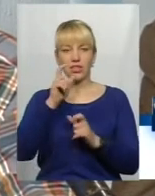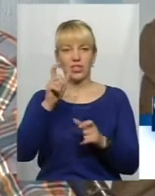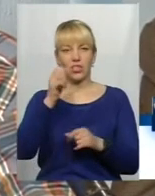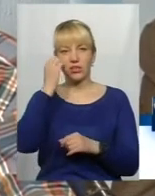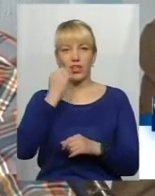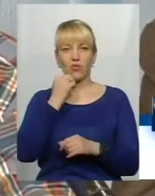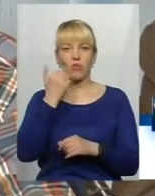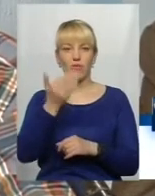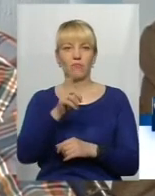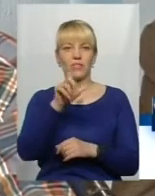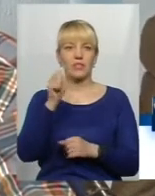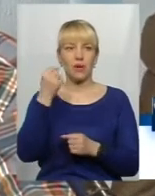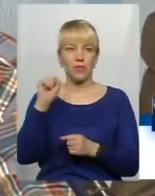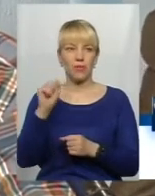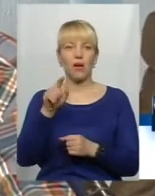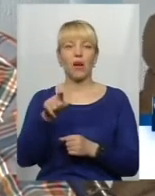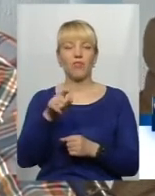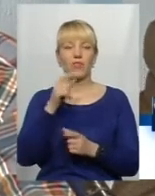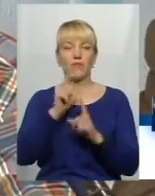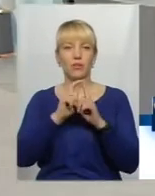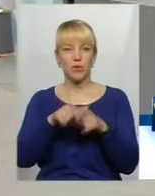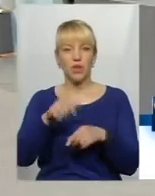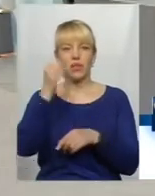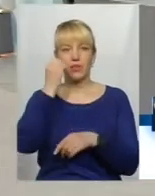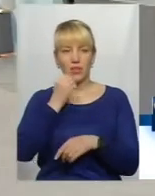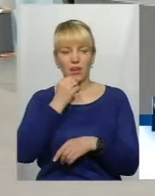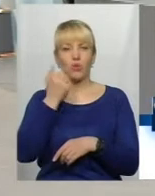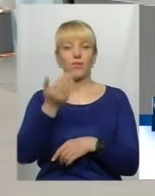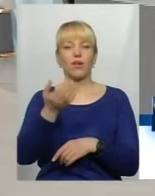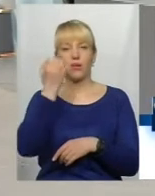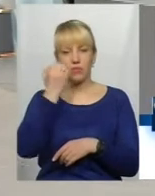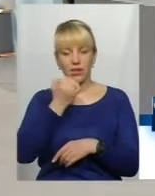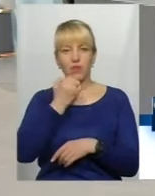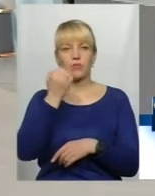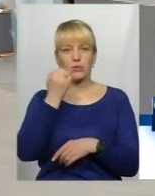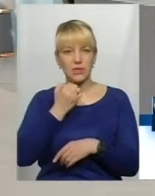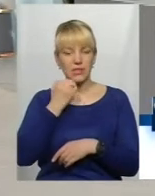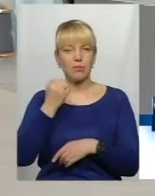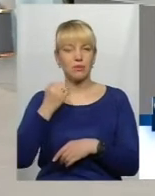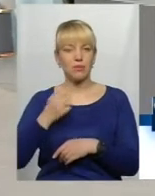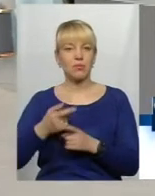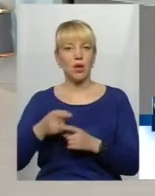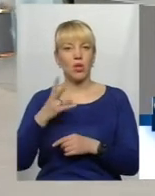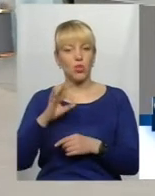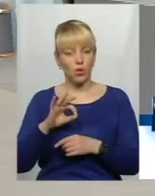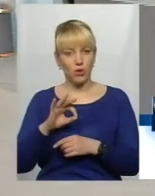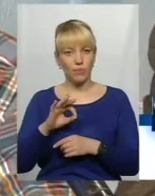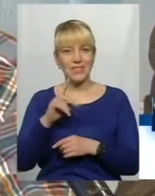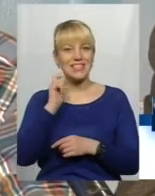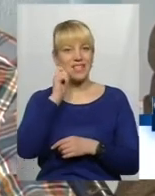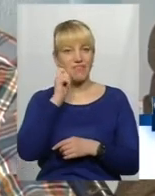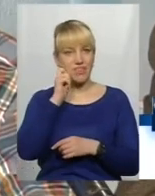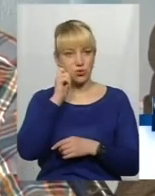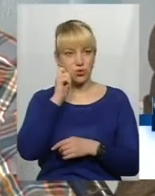перемогу», і ті відповідають «Дякуємо вам, дякуємо, спасіба, дякуємо». Але ж, знову ж таки, за віком